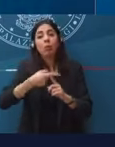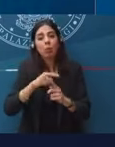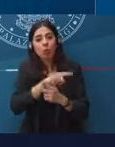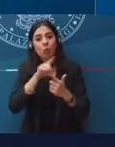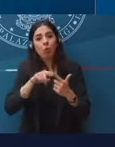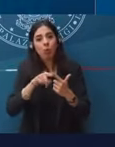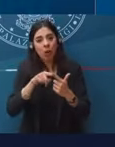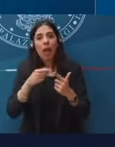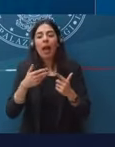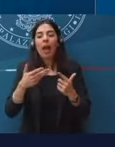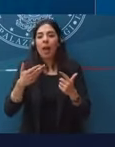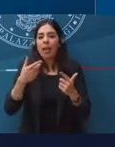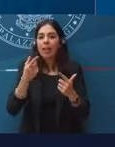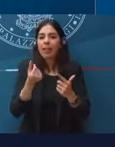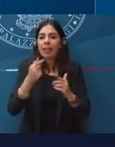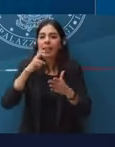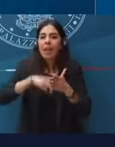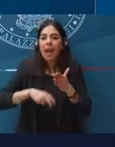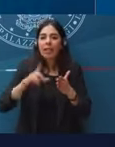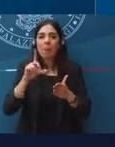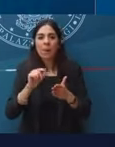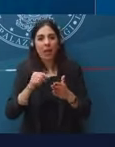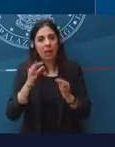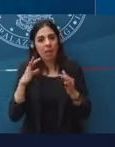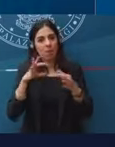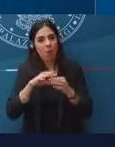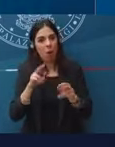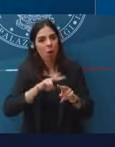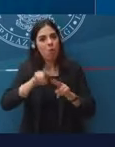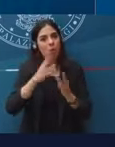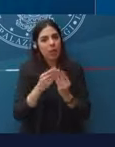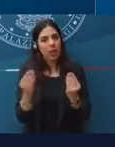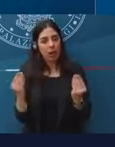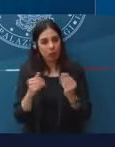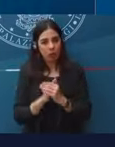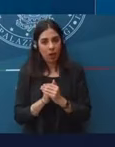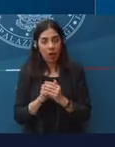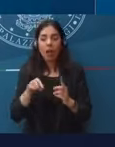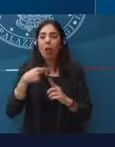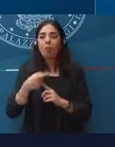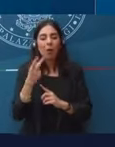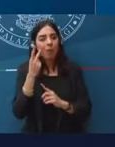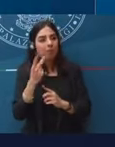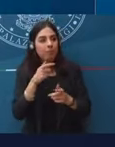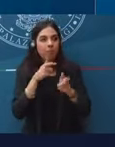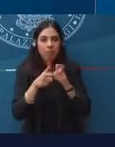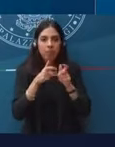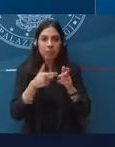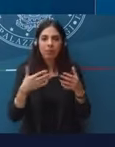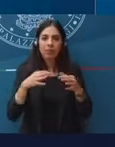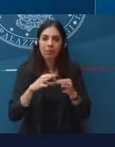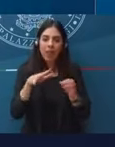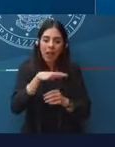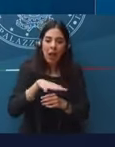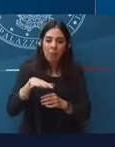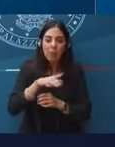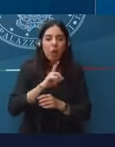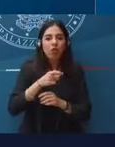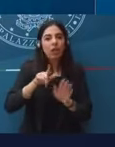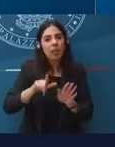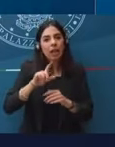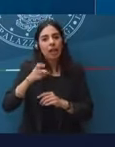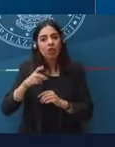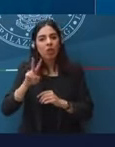parlato di quello che facciamo in questi due ambiti, G7 e G20, sul clima,